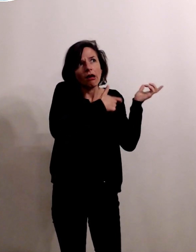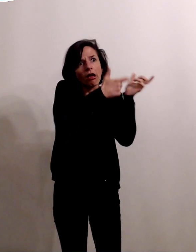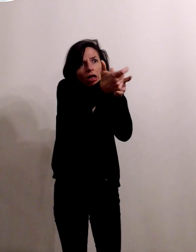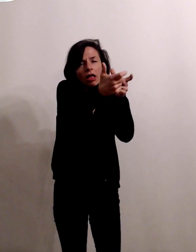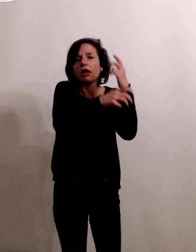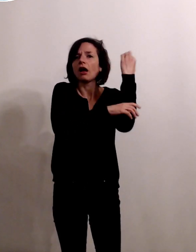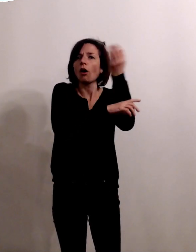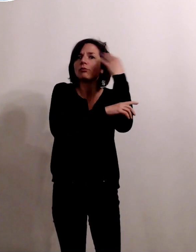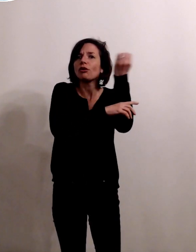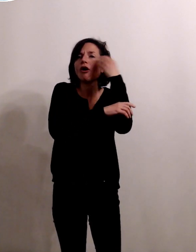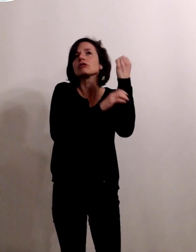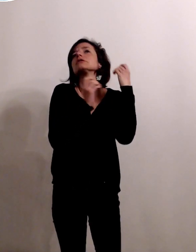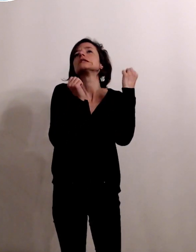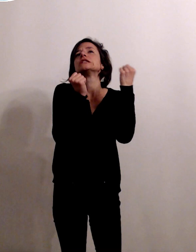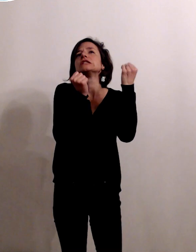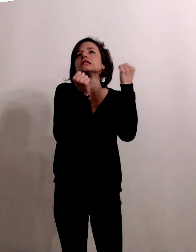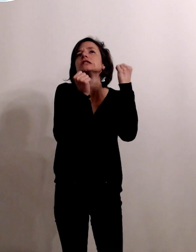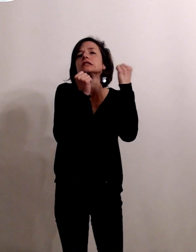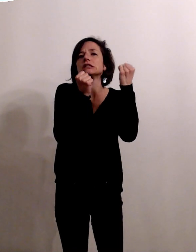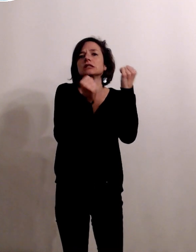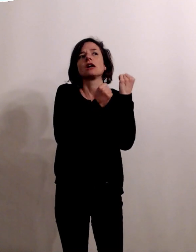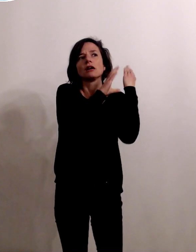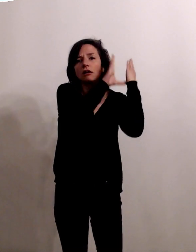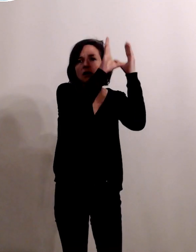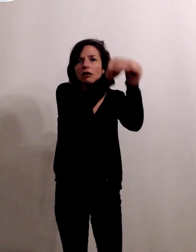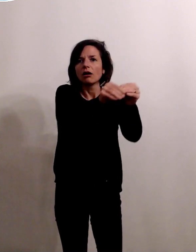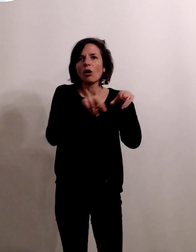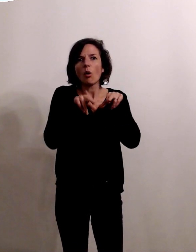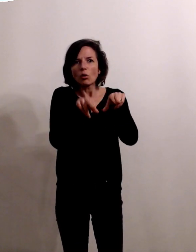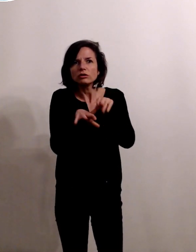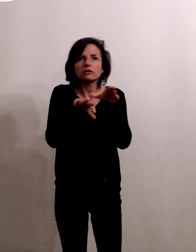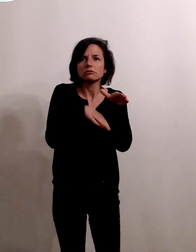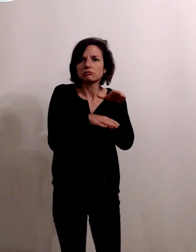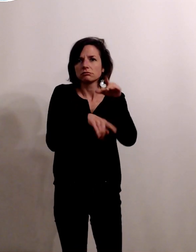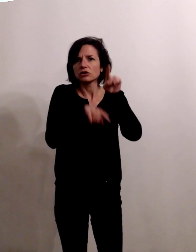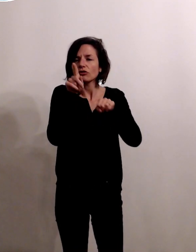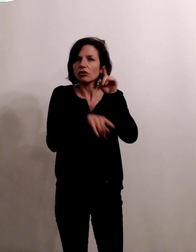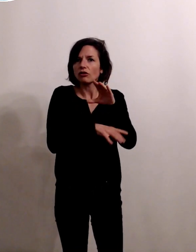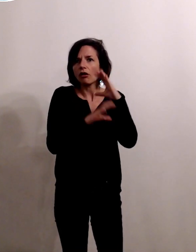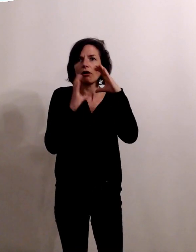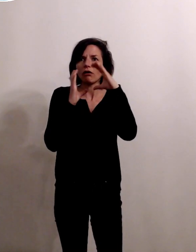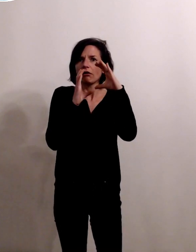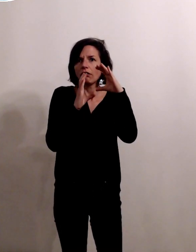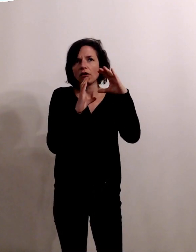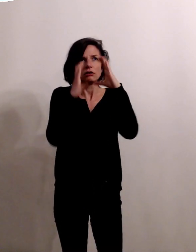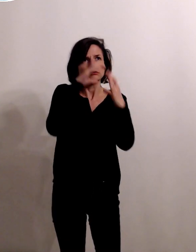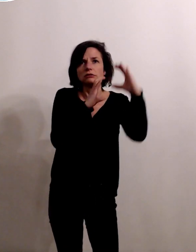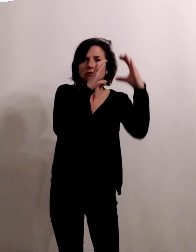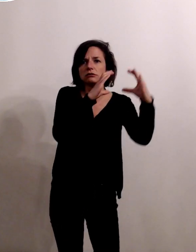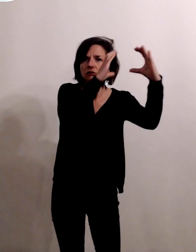'amener jusqu'à une maternité de type 3 avec les routes qui ne sont pas toujours parfaitement